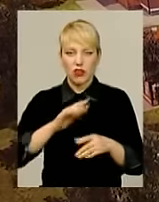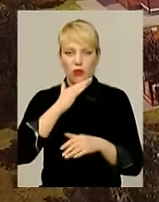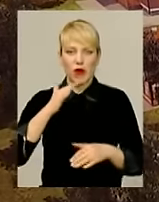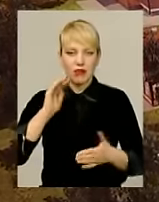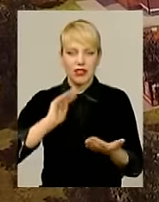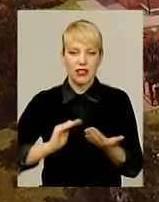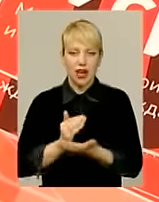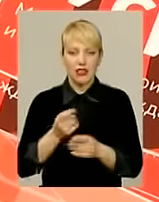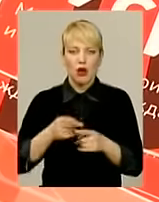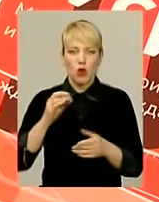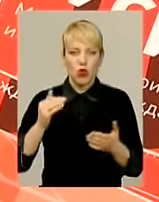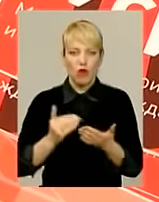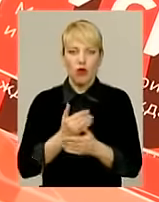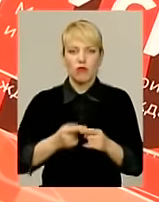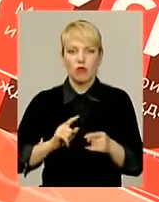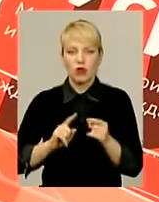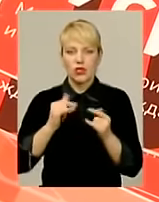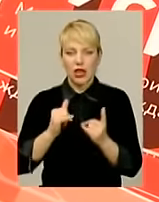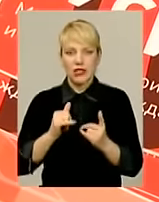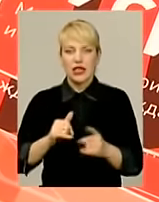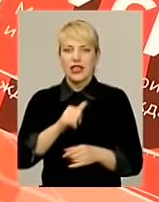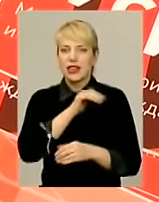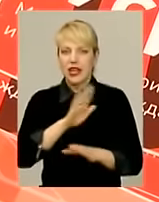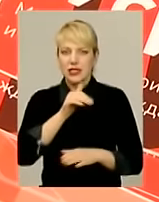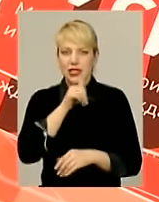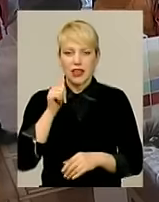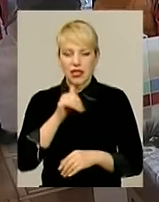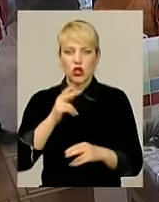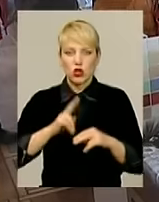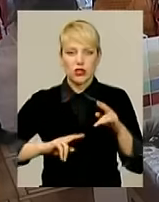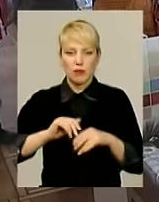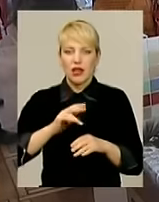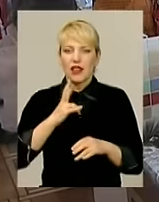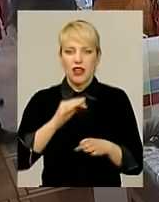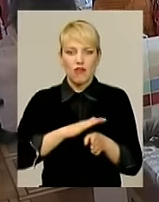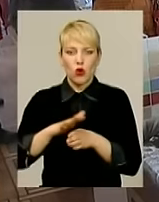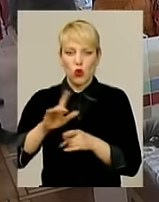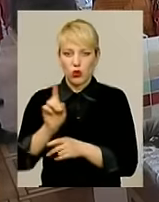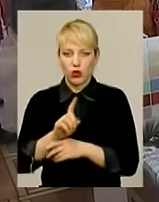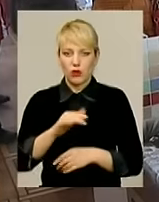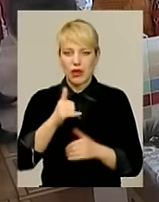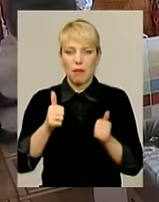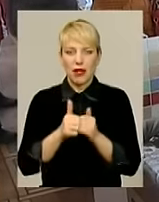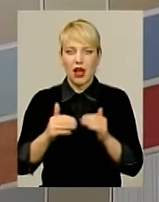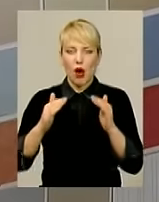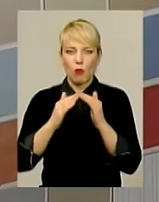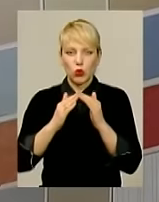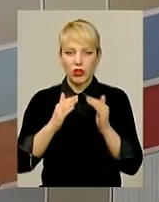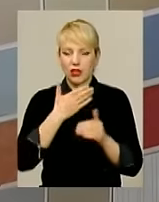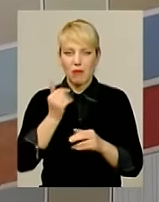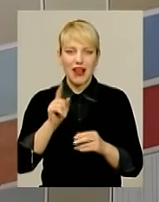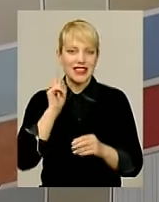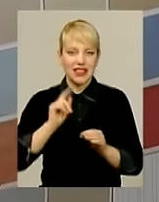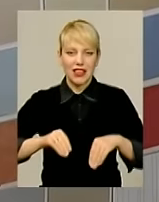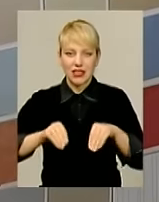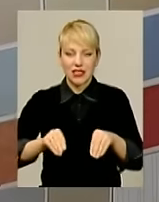та законно. Утім, не секрет, що нині забудовники далеко не завжди дотримуються норм. Зокрема, біля будинків часто нема ані зелених насаджень,